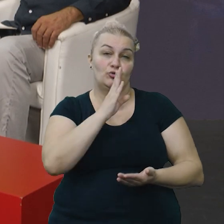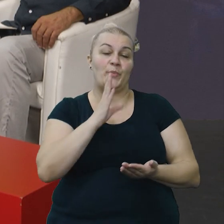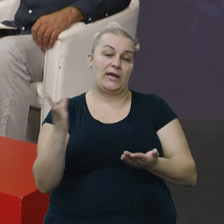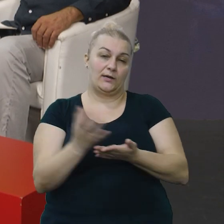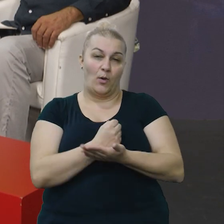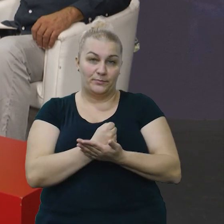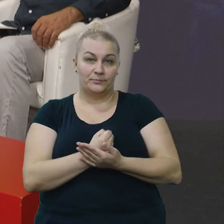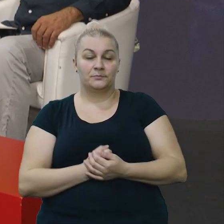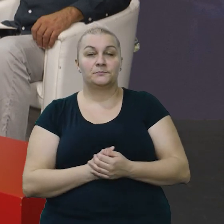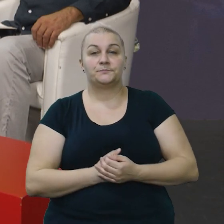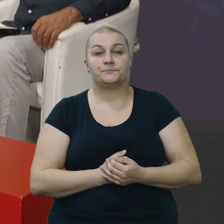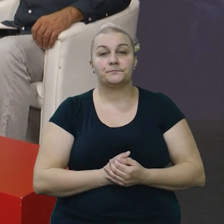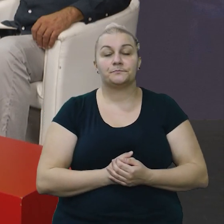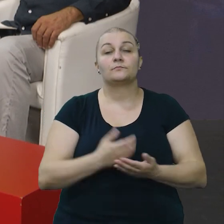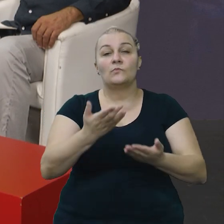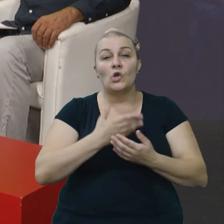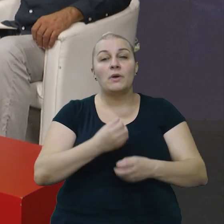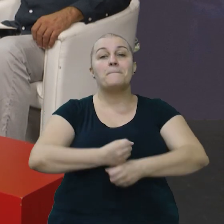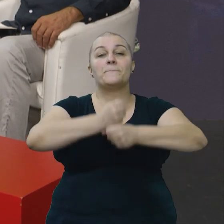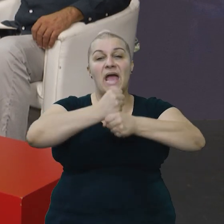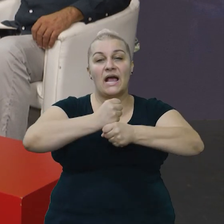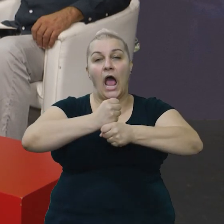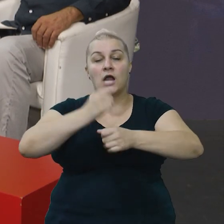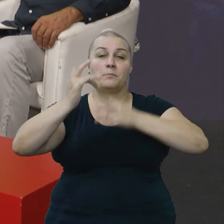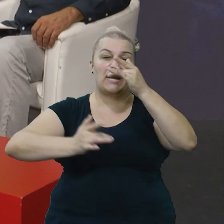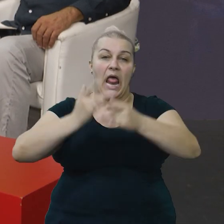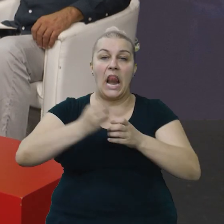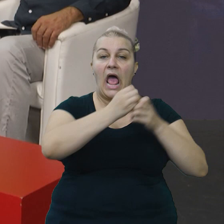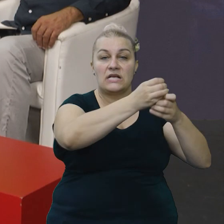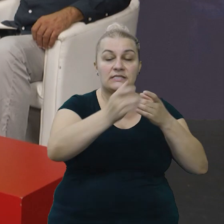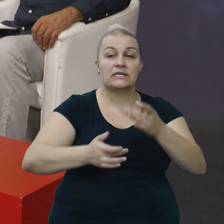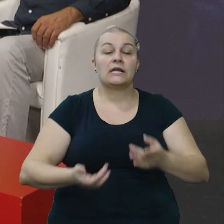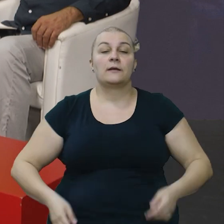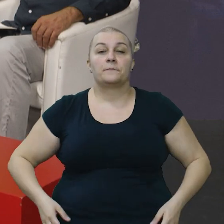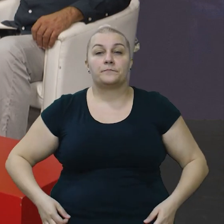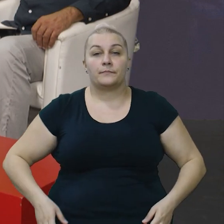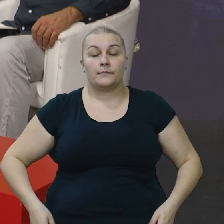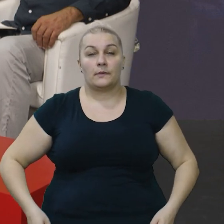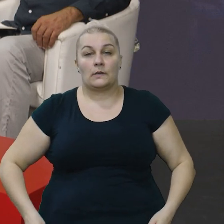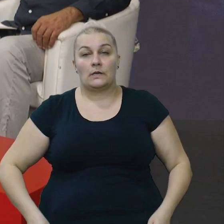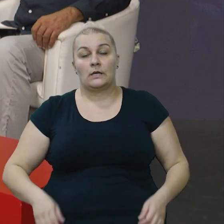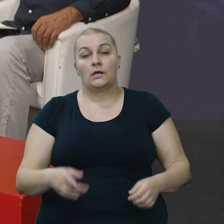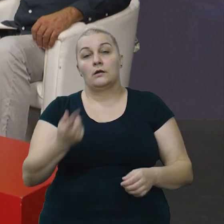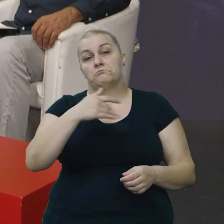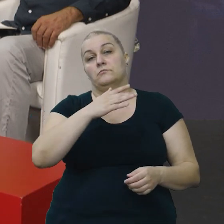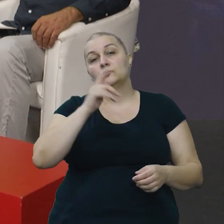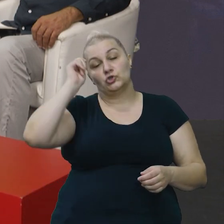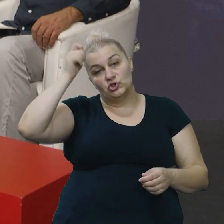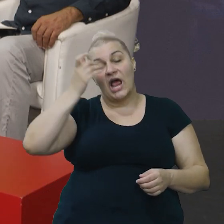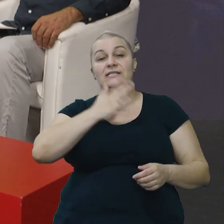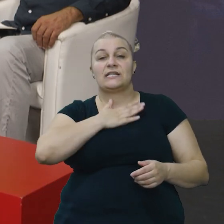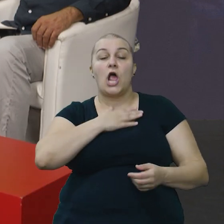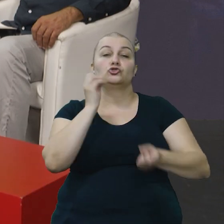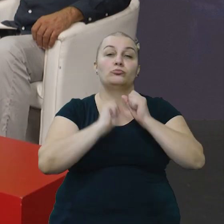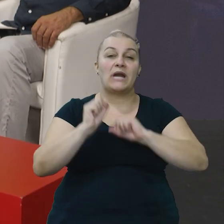Šibenik. Dobio je prenosni PH, prijelazni PH, prijelazni PH, našeg, našeg, našeg, učast našeg